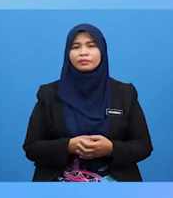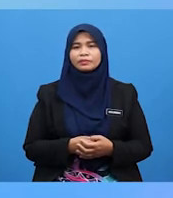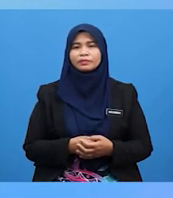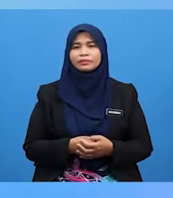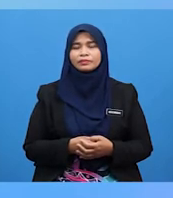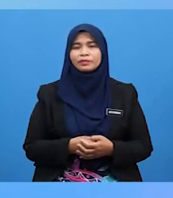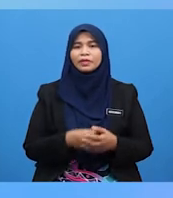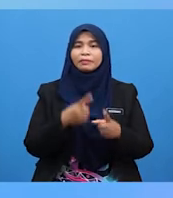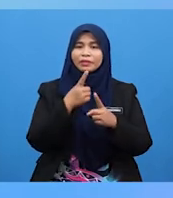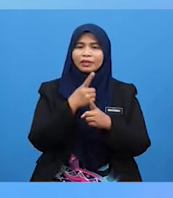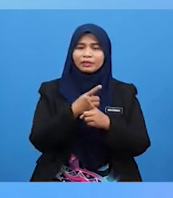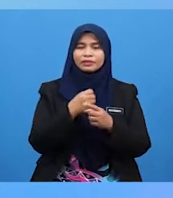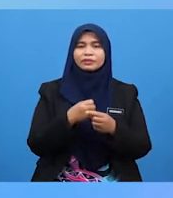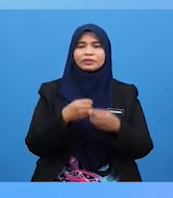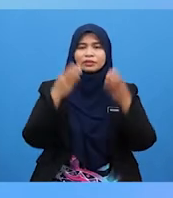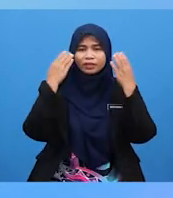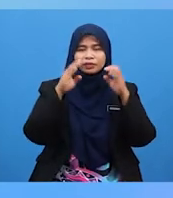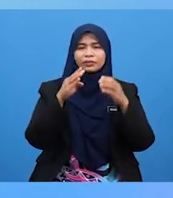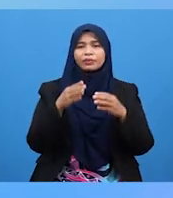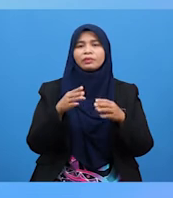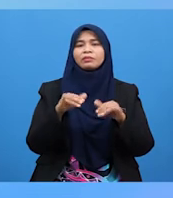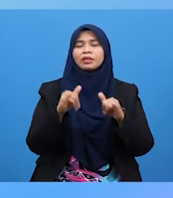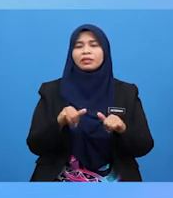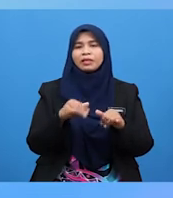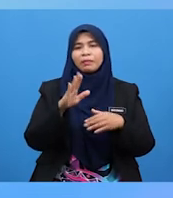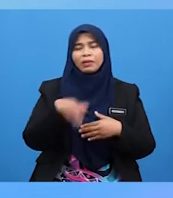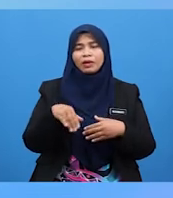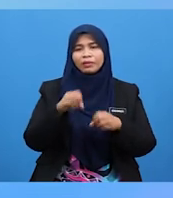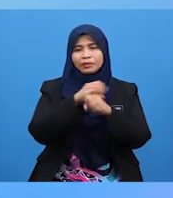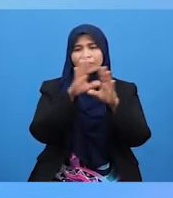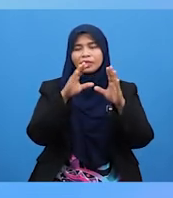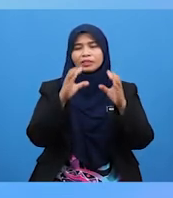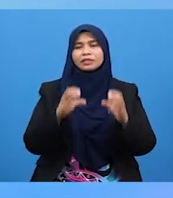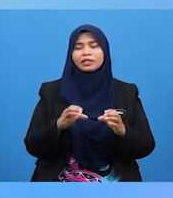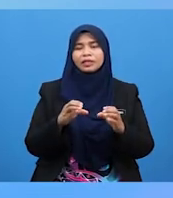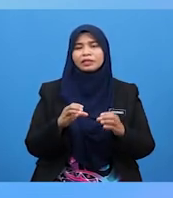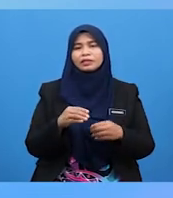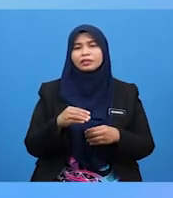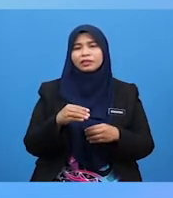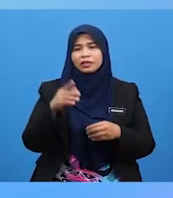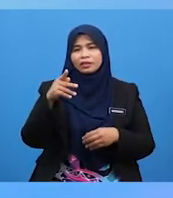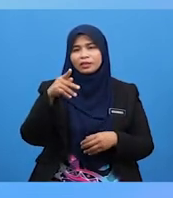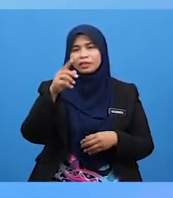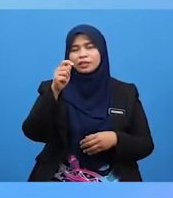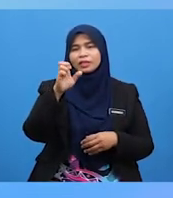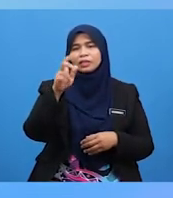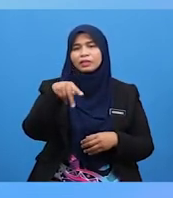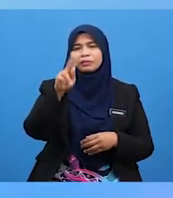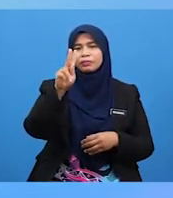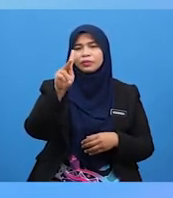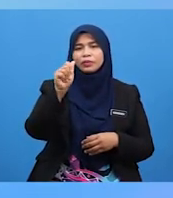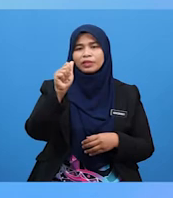Betul Cikgu Masih Belum Terangkan Cara Penghasilan Bunyi Melalui Tepukan